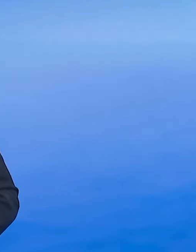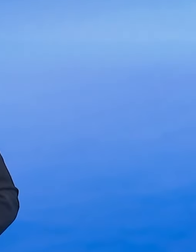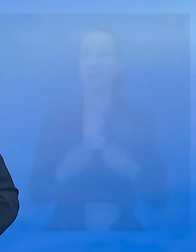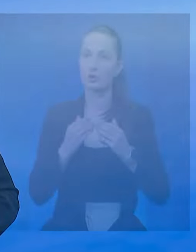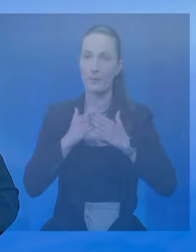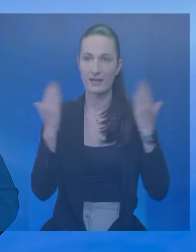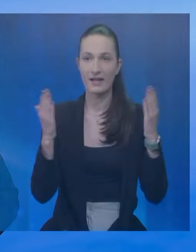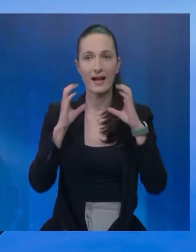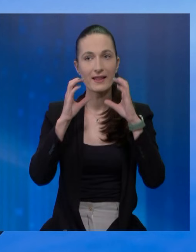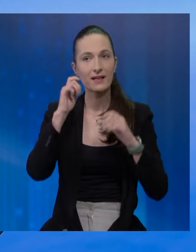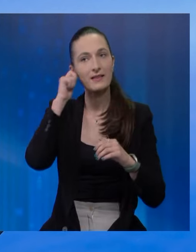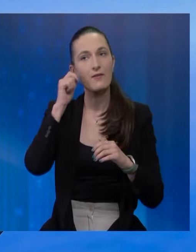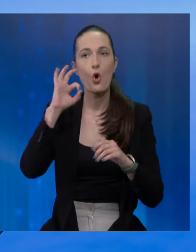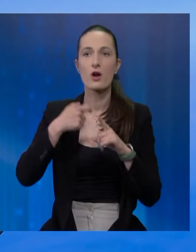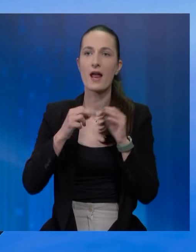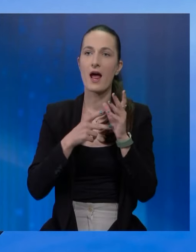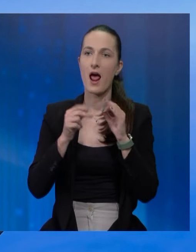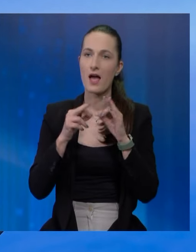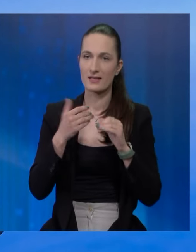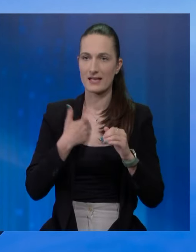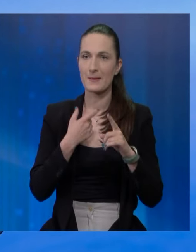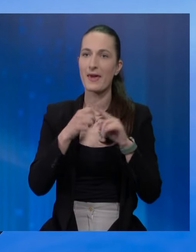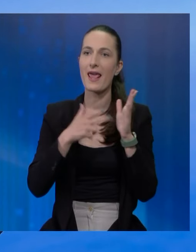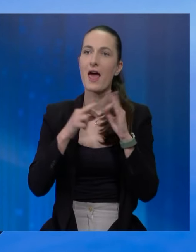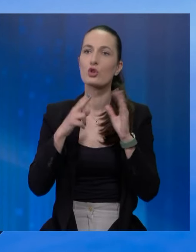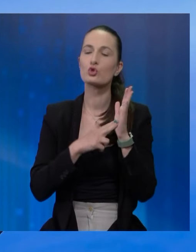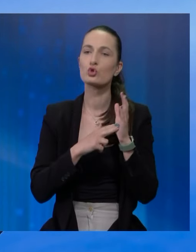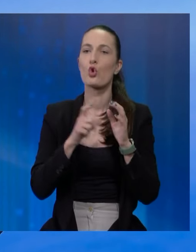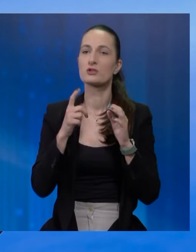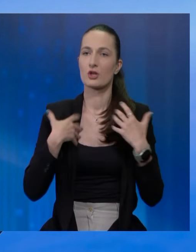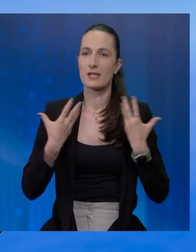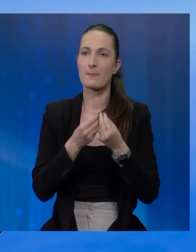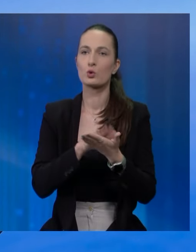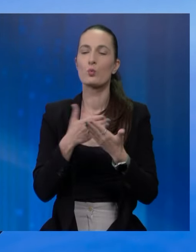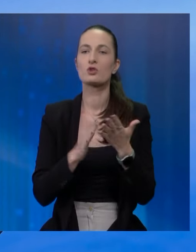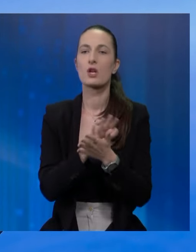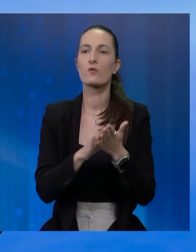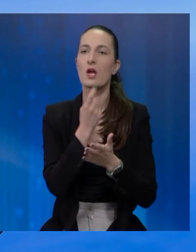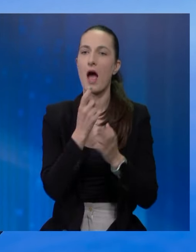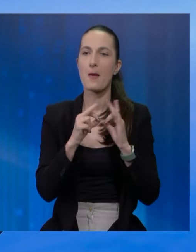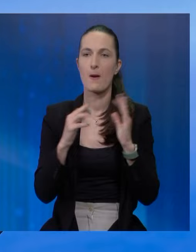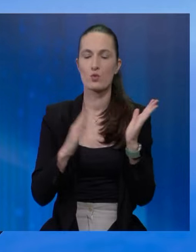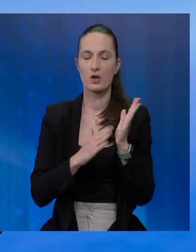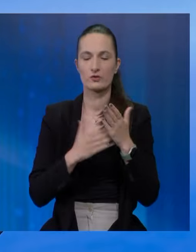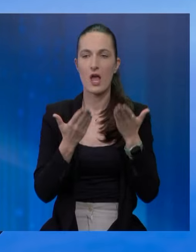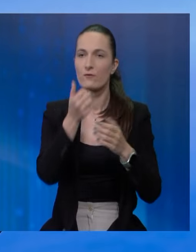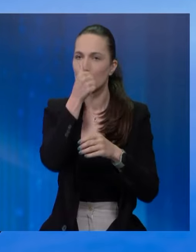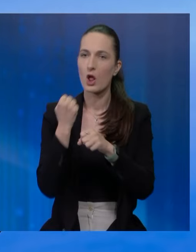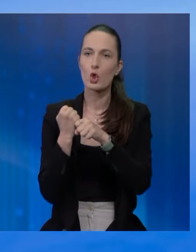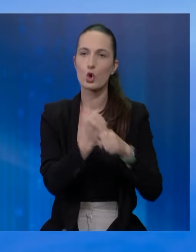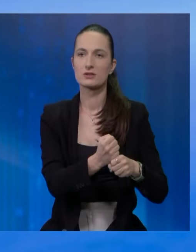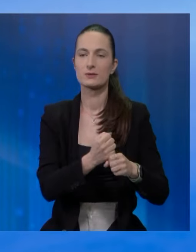Tvarn dan, gledate dnevnik ovog kanala. Ja sam Kenan Čosić, sa nama je i tumađ znakovnog jezika Alma Mojanović. Evo što donosimo.